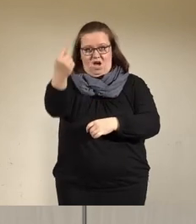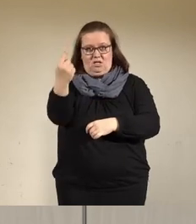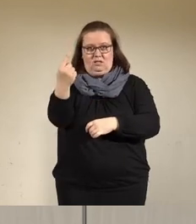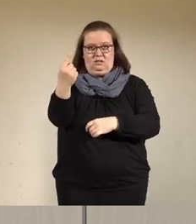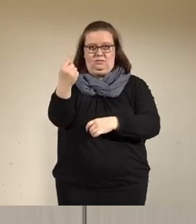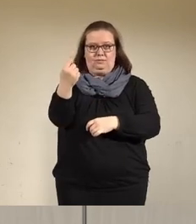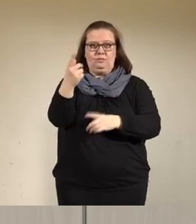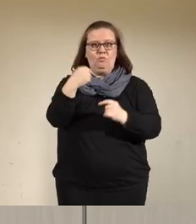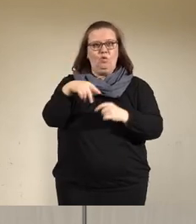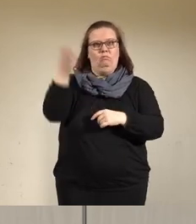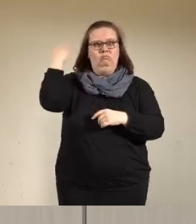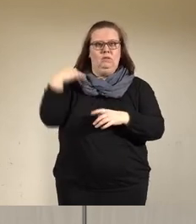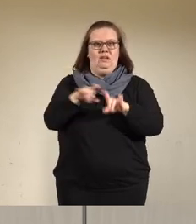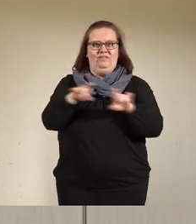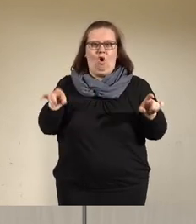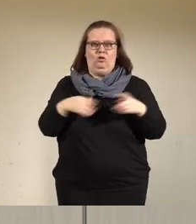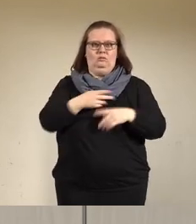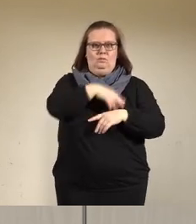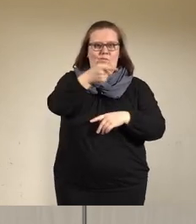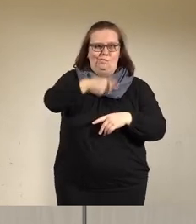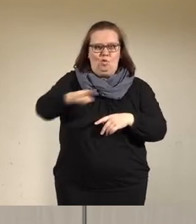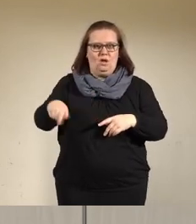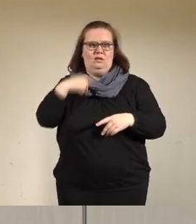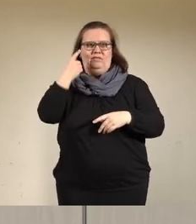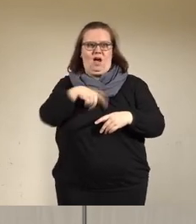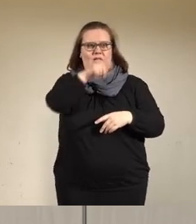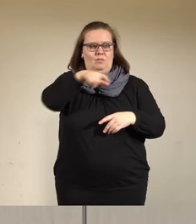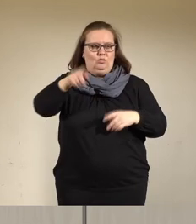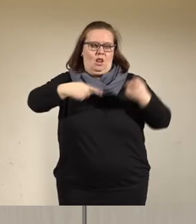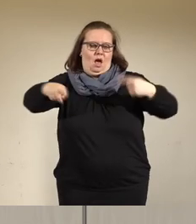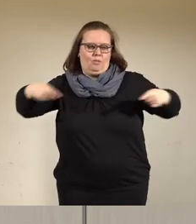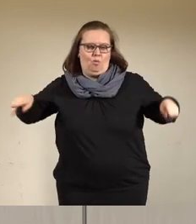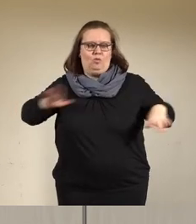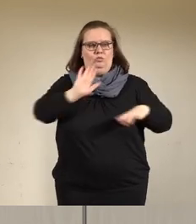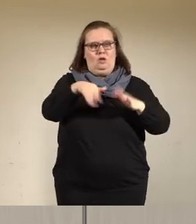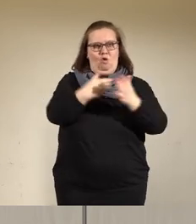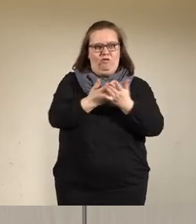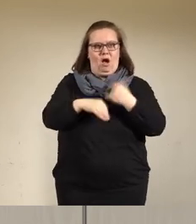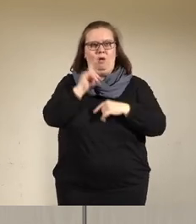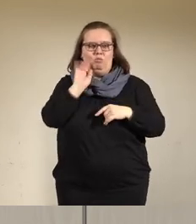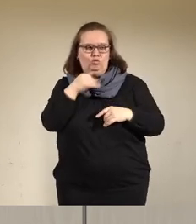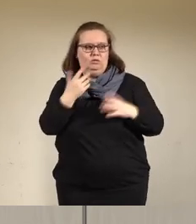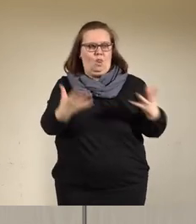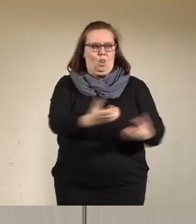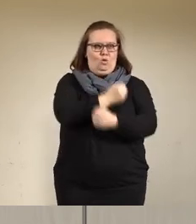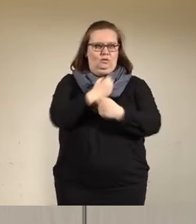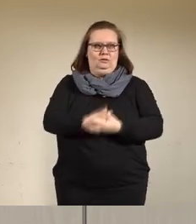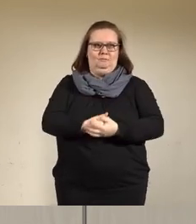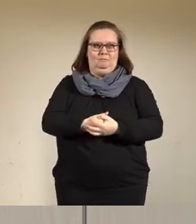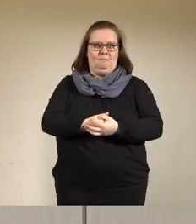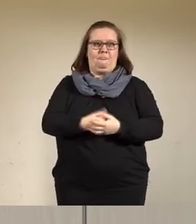haben wir über die vergangenen Wochen und Monate immer wieder Personal abgeordnet, um die vielfältigen Aufgaben überhaupt bewältigen zu können.